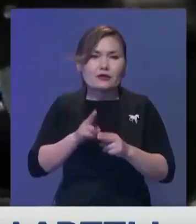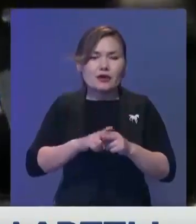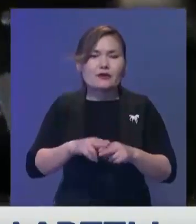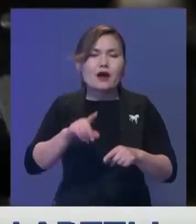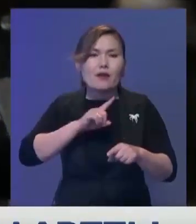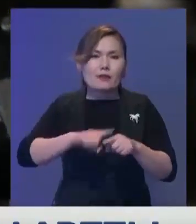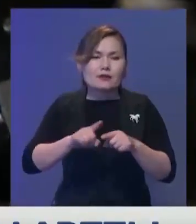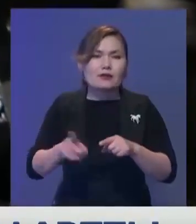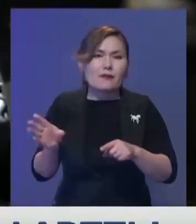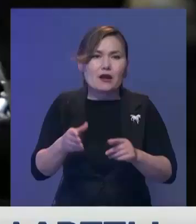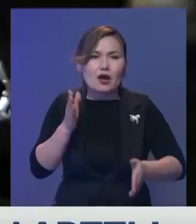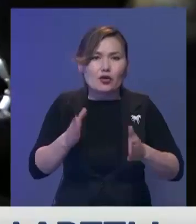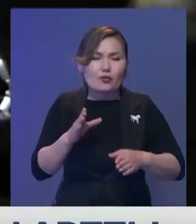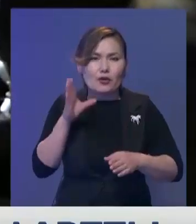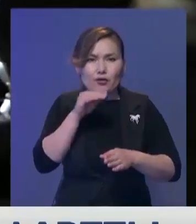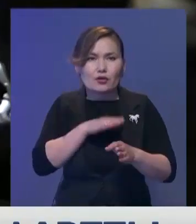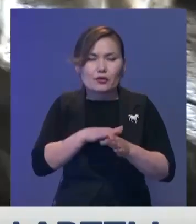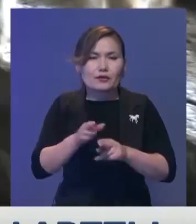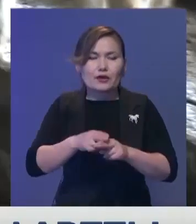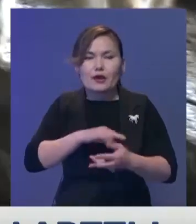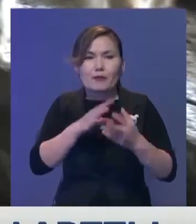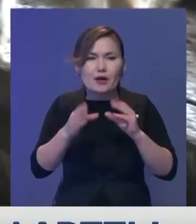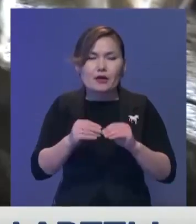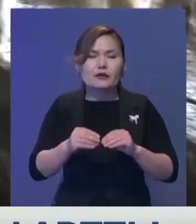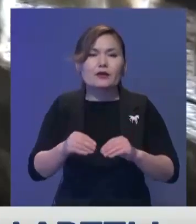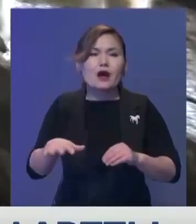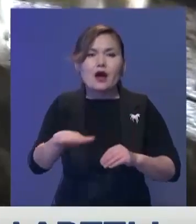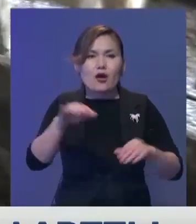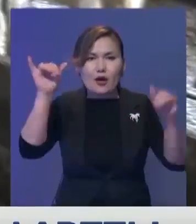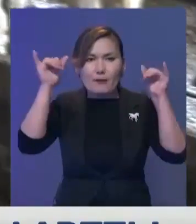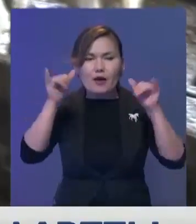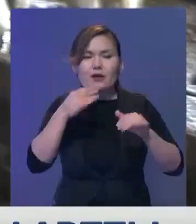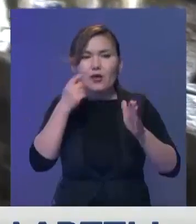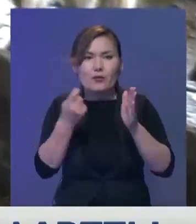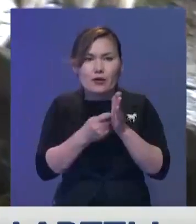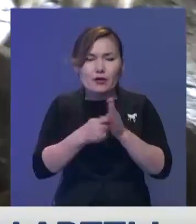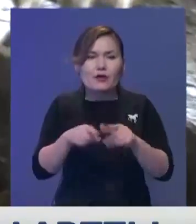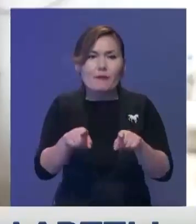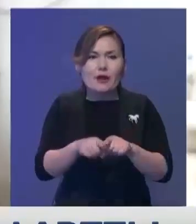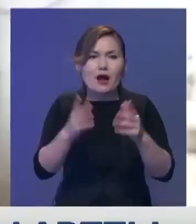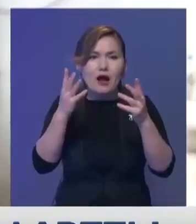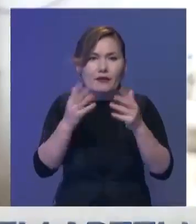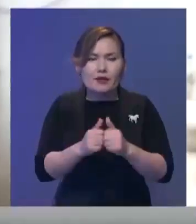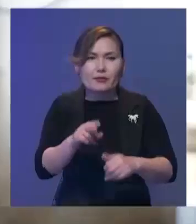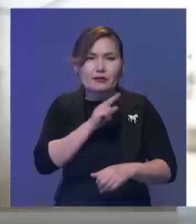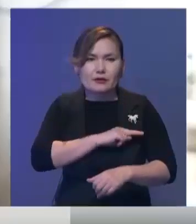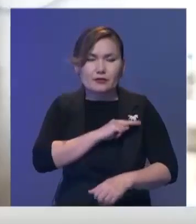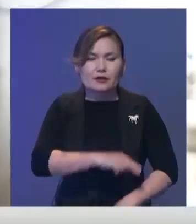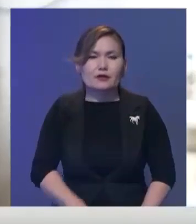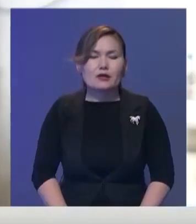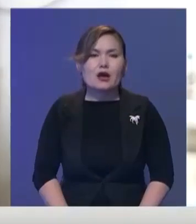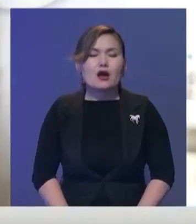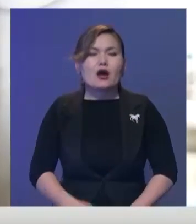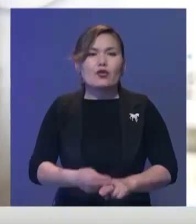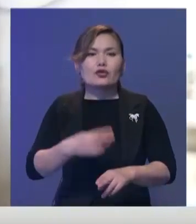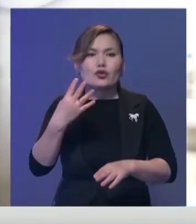жіберетінде робот. Қораны тазарту, желілету, малдың асын тазалауды анықтау жұмыстары да құлтемірге жүктілген. 4 сағат сауылар, 1-2 туған